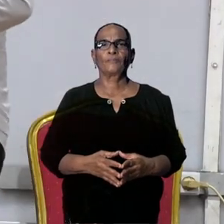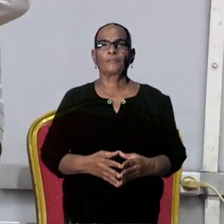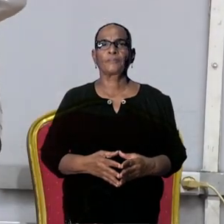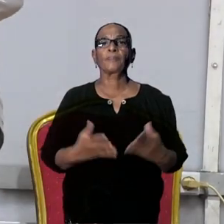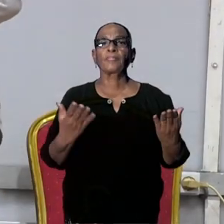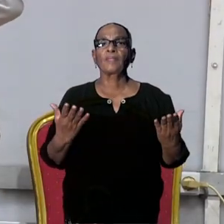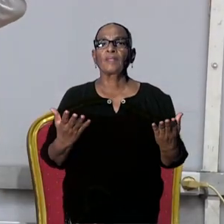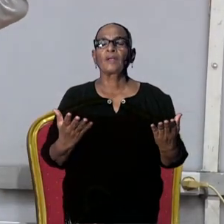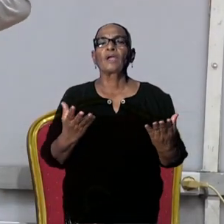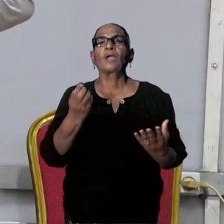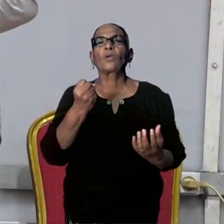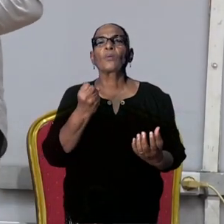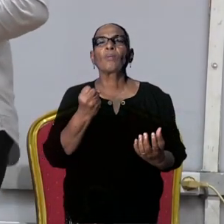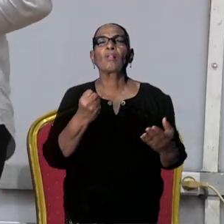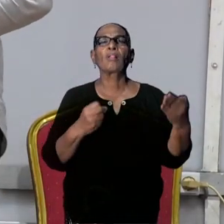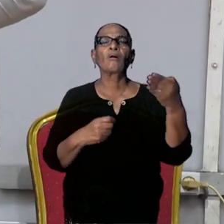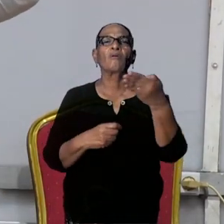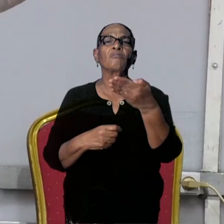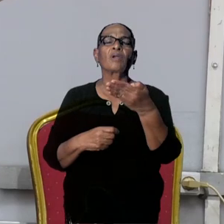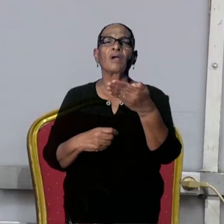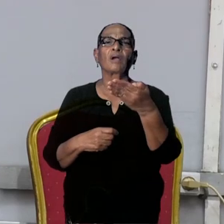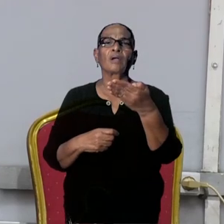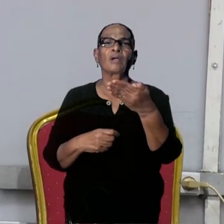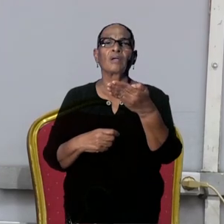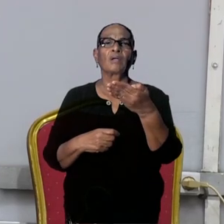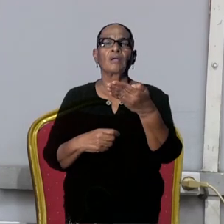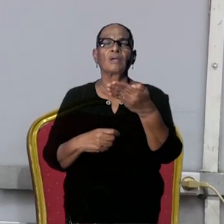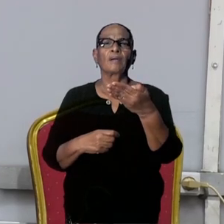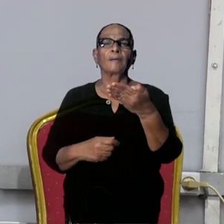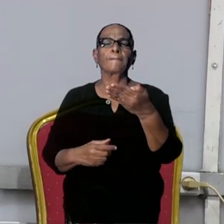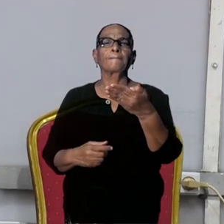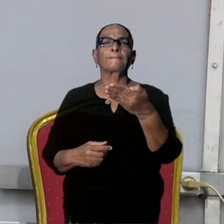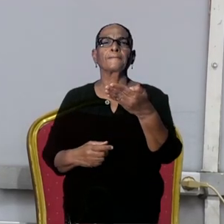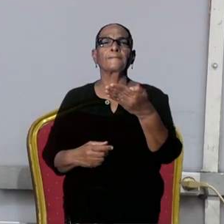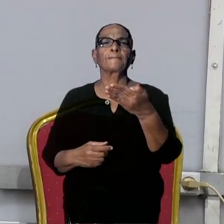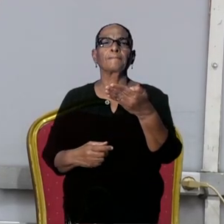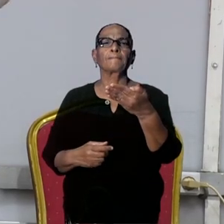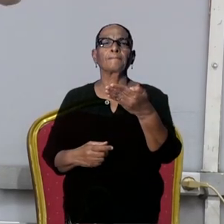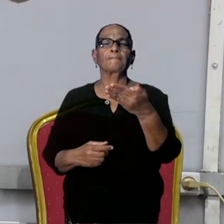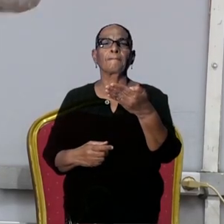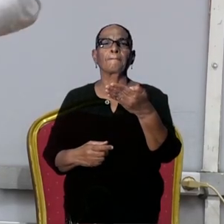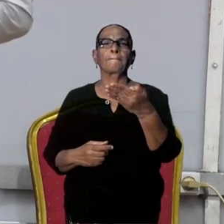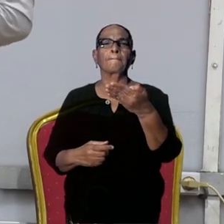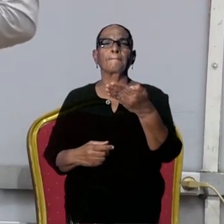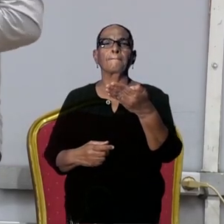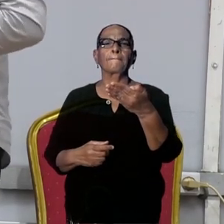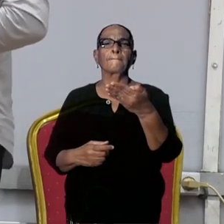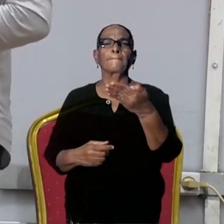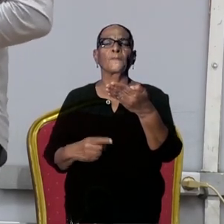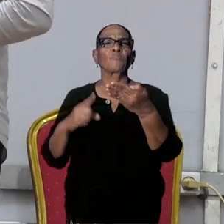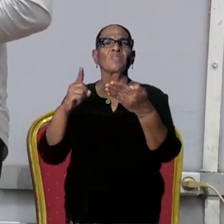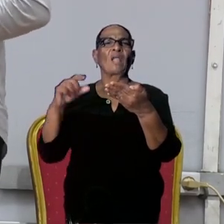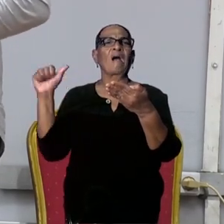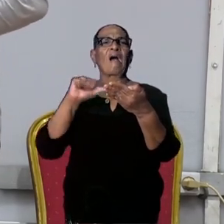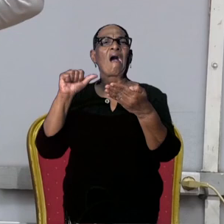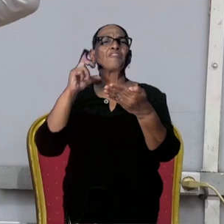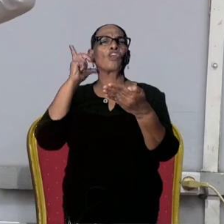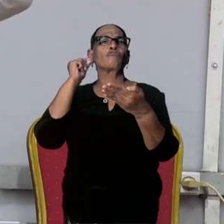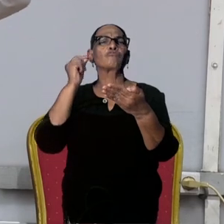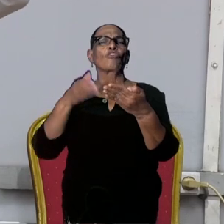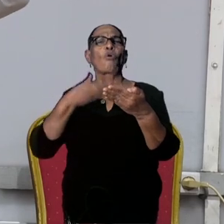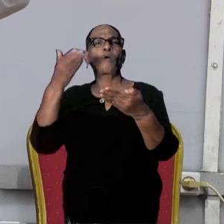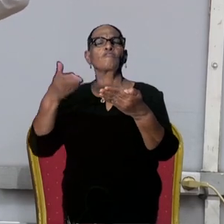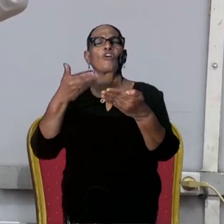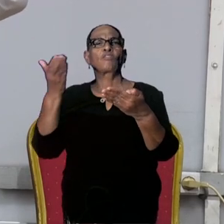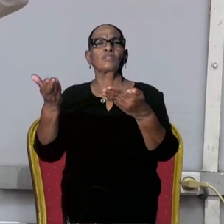Ik wil even inspelen op de vraag die, sorry, ken je naam, in ieder geval de dame daarvoor, namelijk